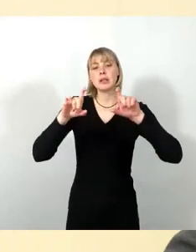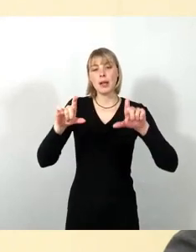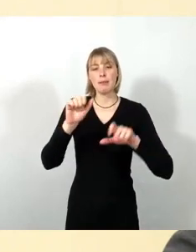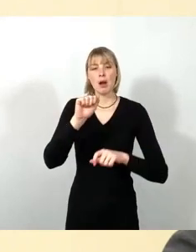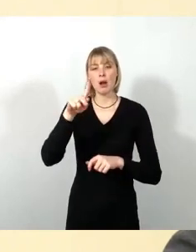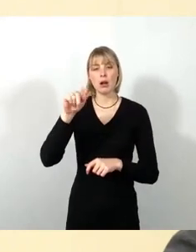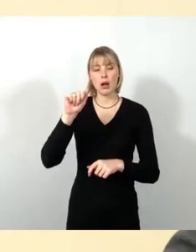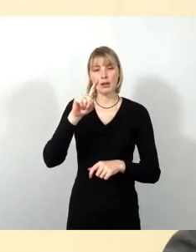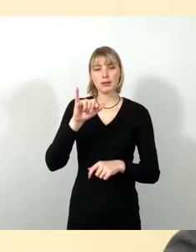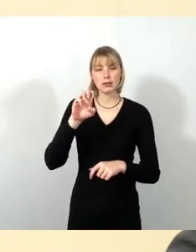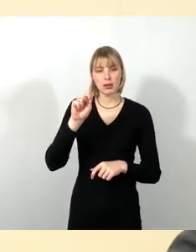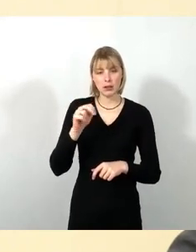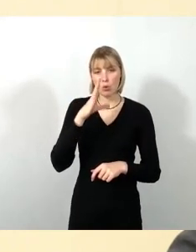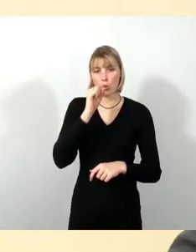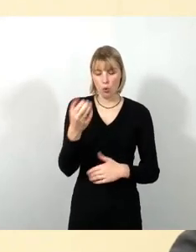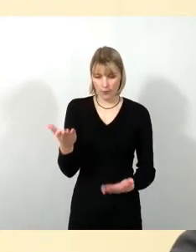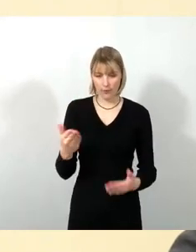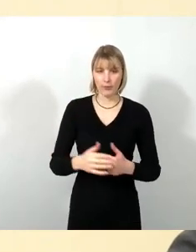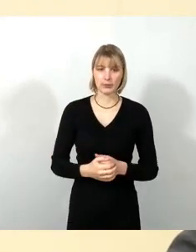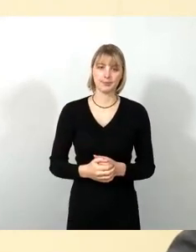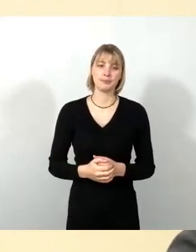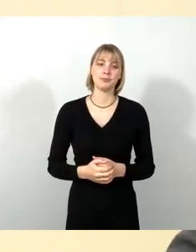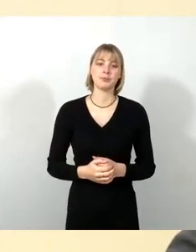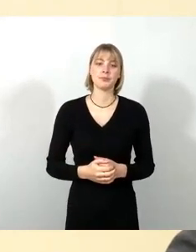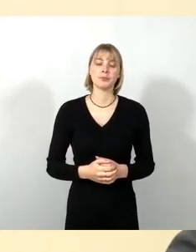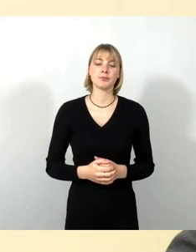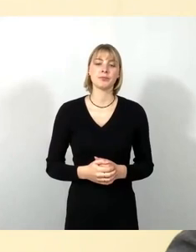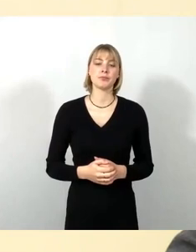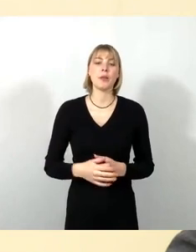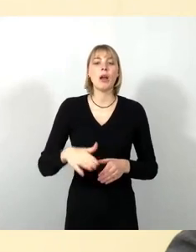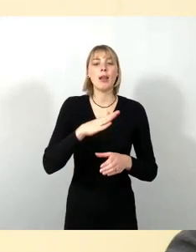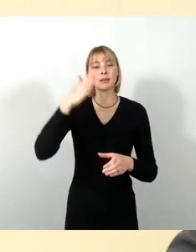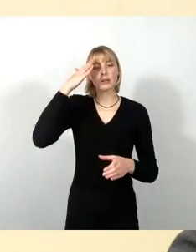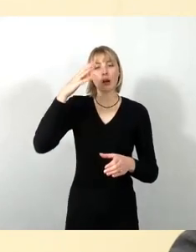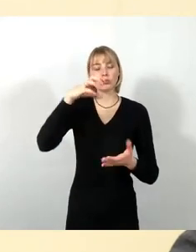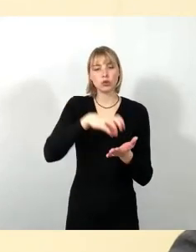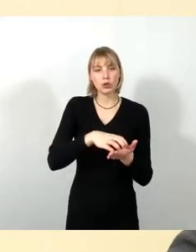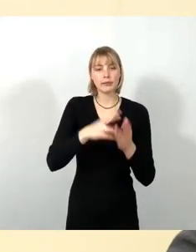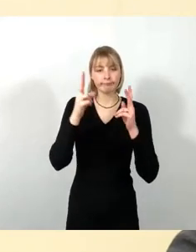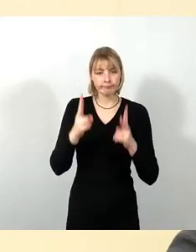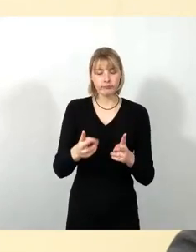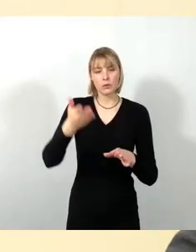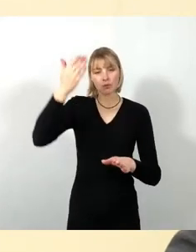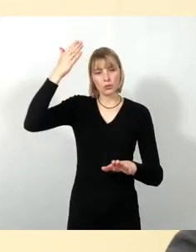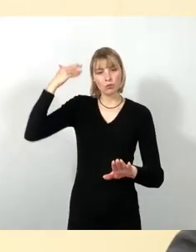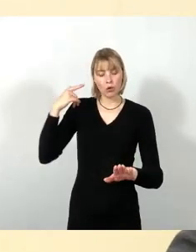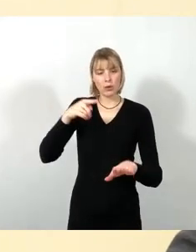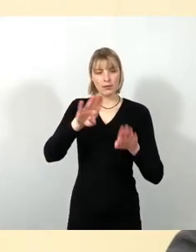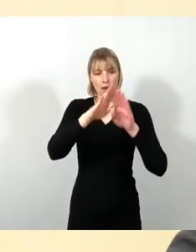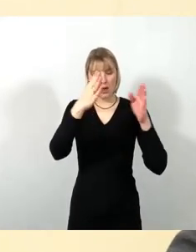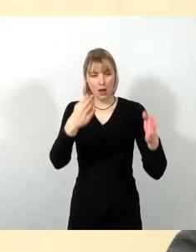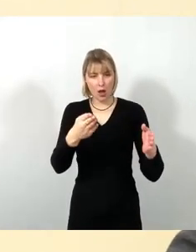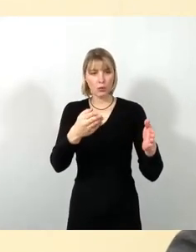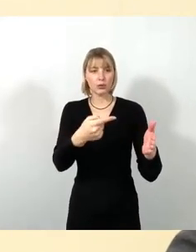Beim Akazienhof ist es ja so, dass die Landeshauptstadt tatsächlich ein früheres leerstehendes Gebäude erst